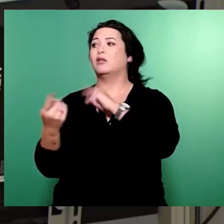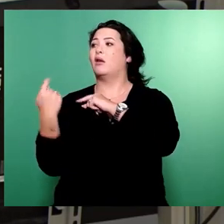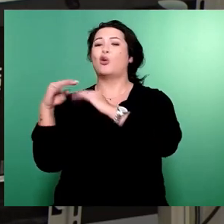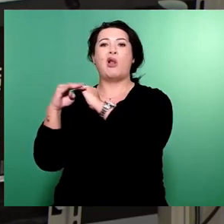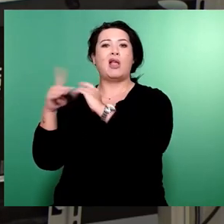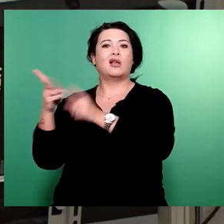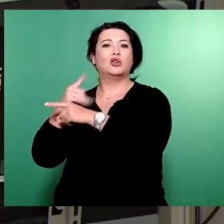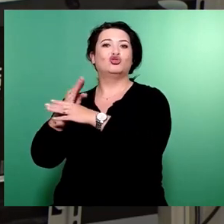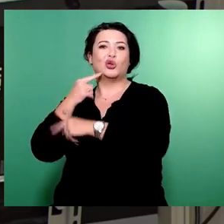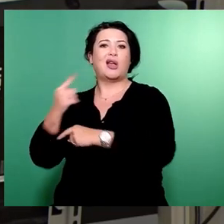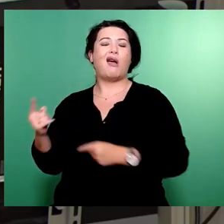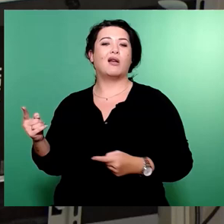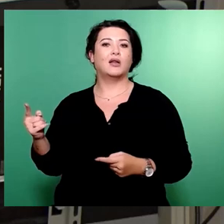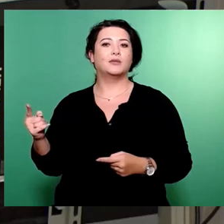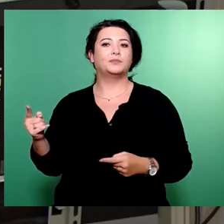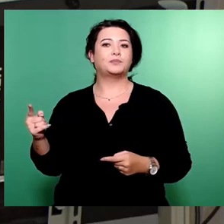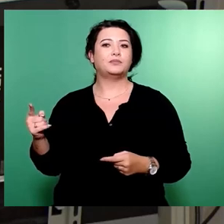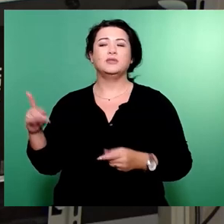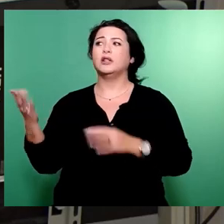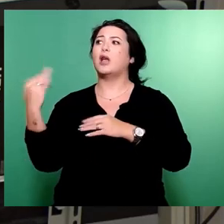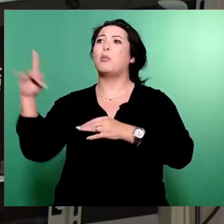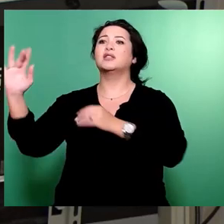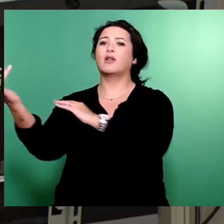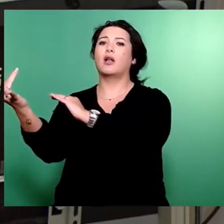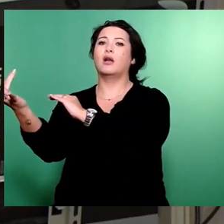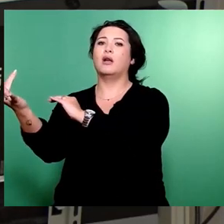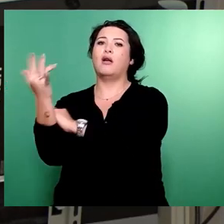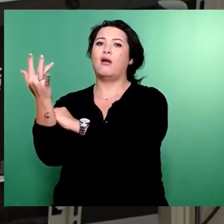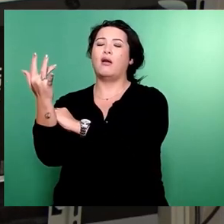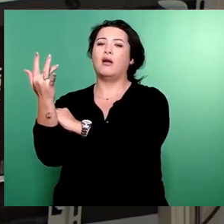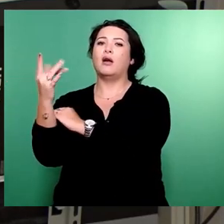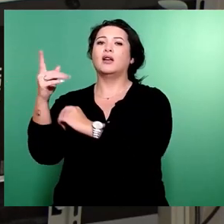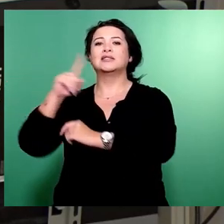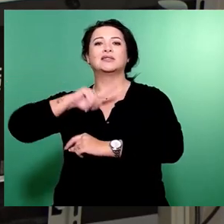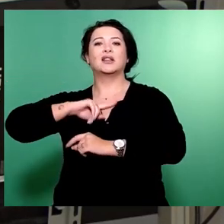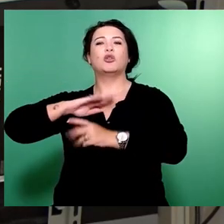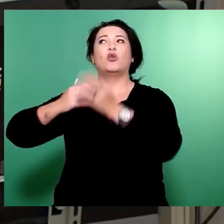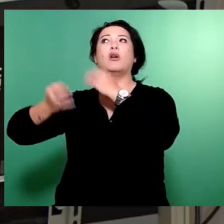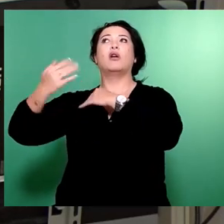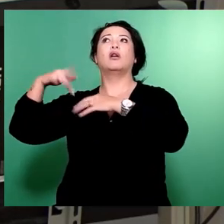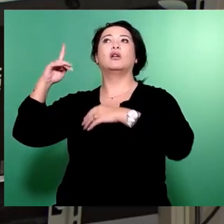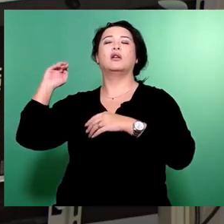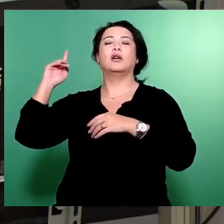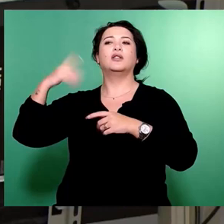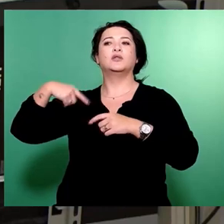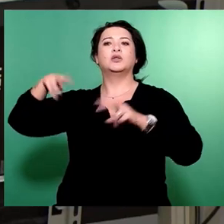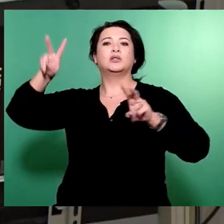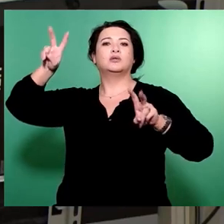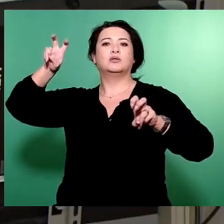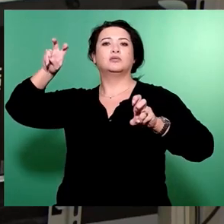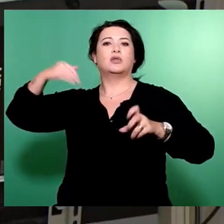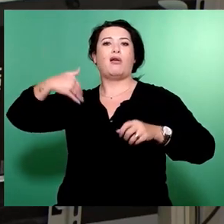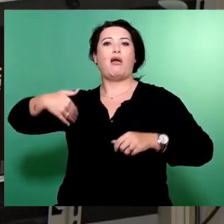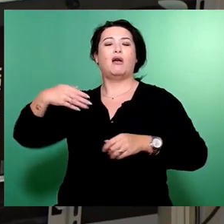Christiane Filius Jena hat mir im Ausschuss vorgeworfen, in Erinnerung an ein Zitat von FW Bernstein, die